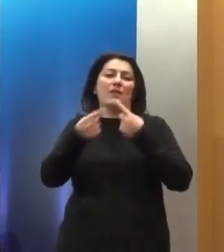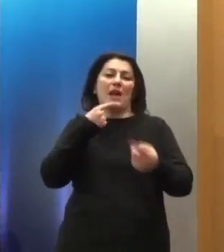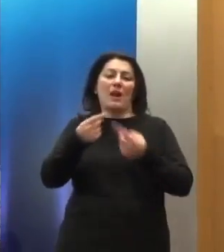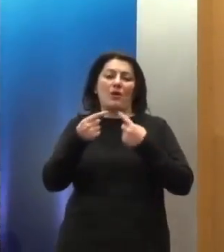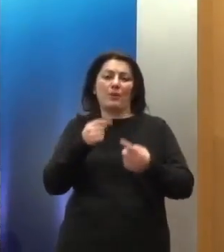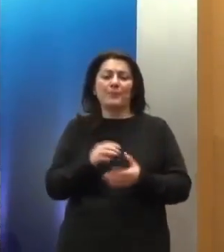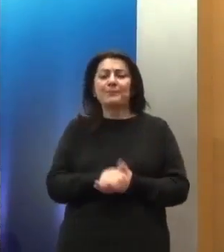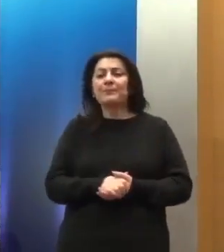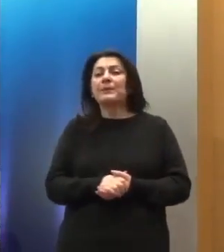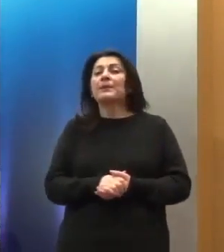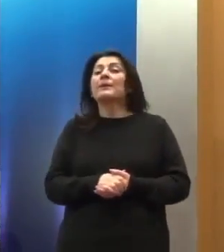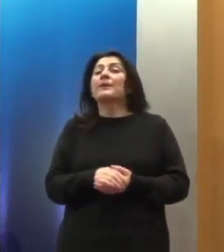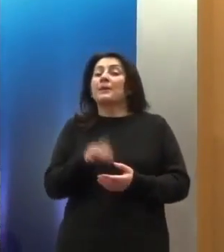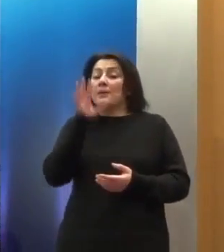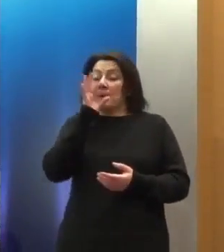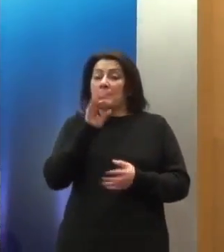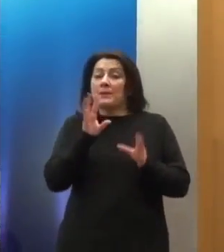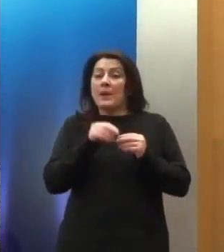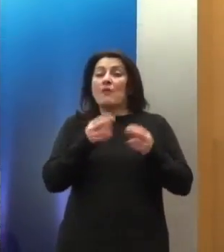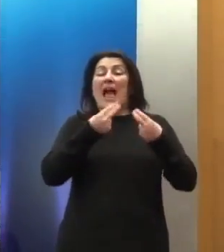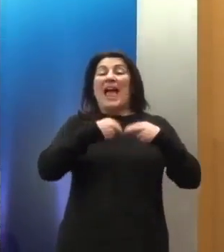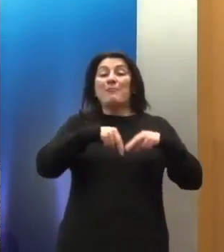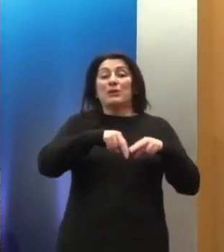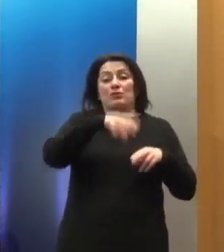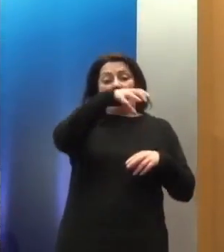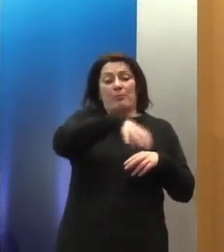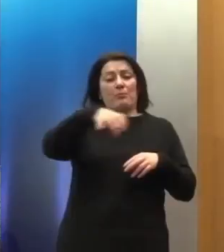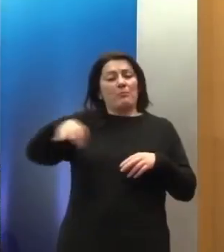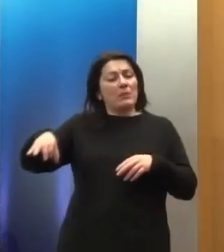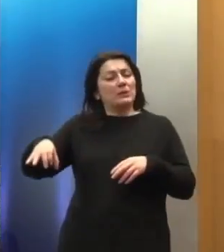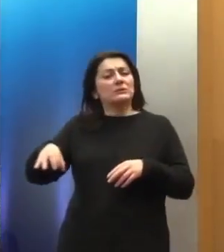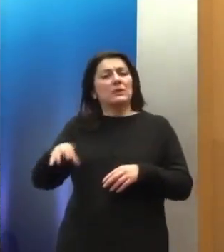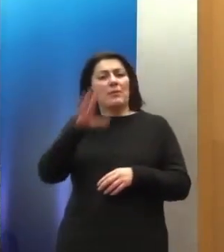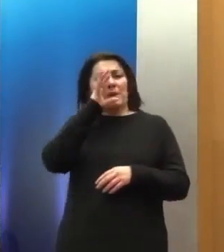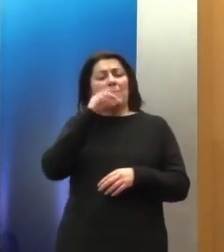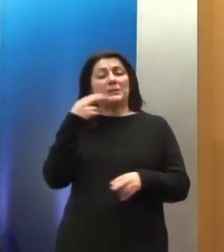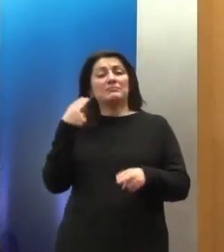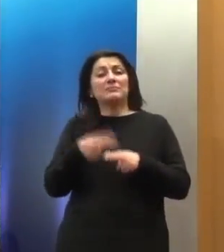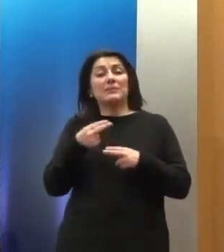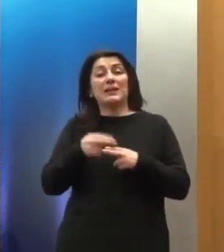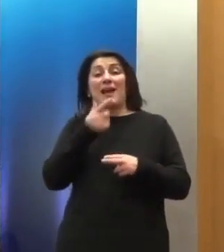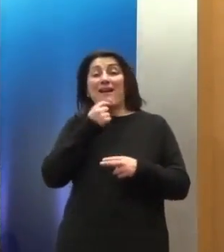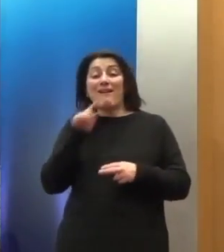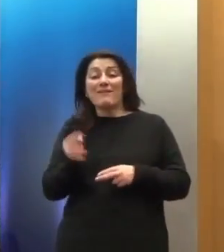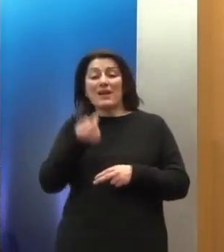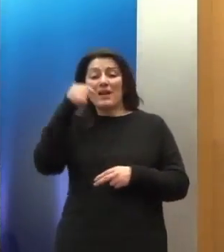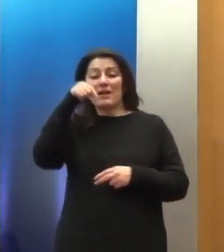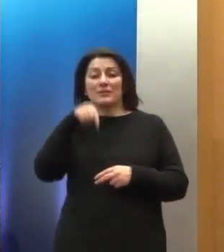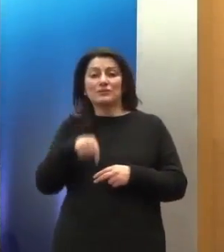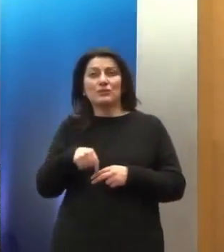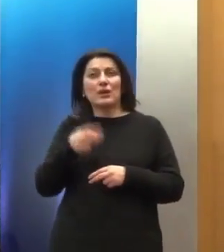τις επιτροπές μια πολύ... μια σημαντική ευκαιρία το να